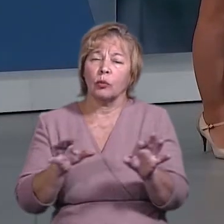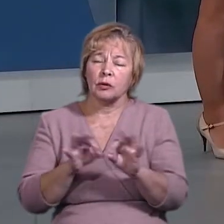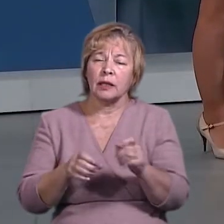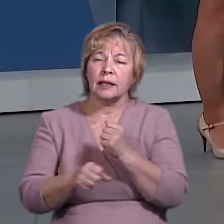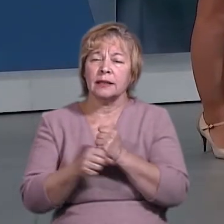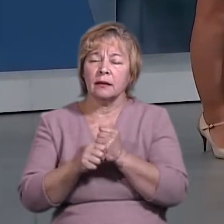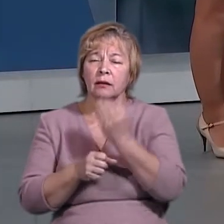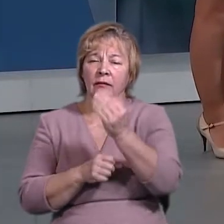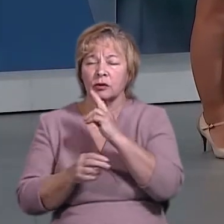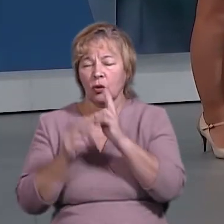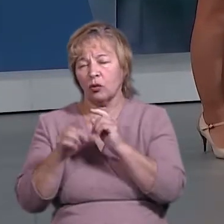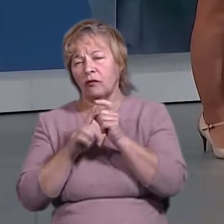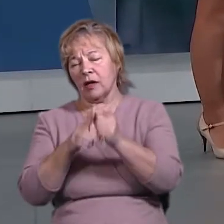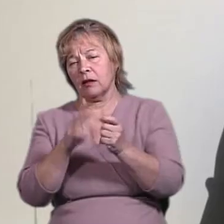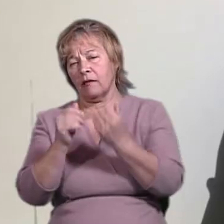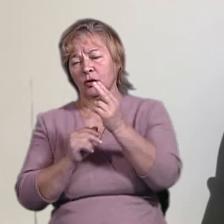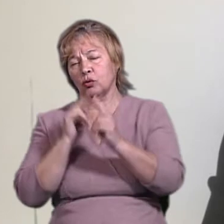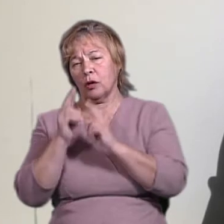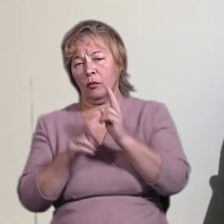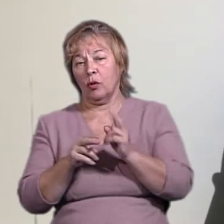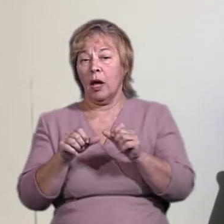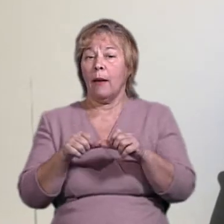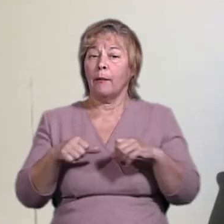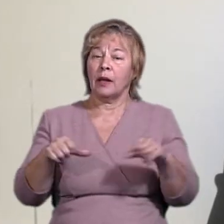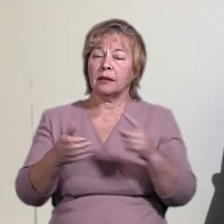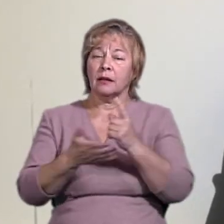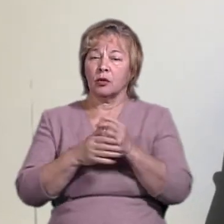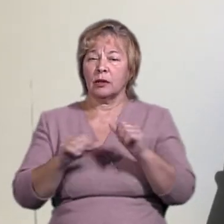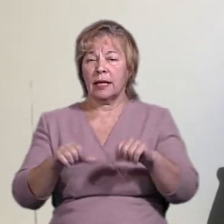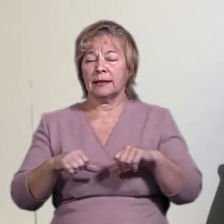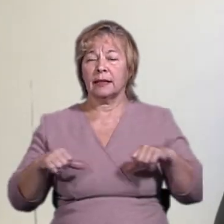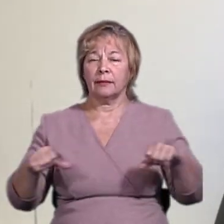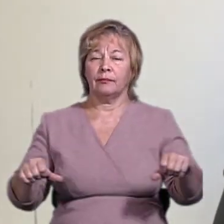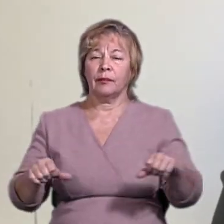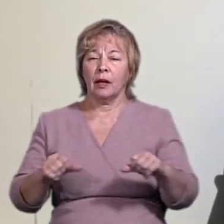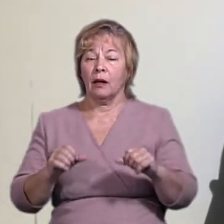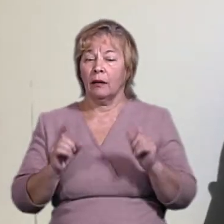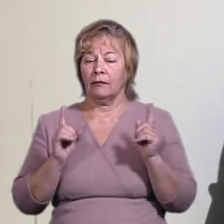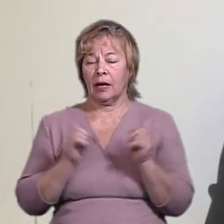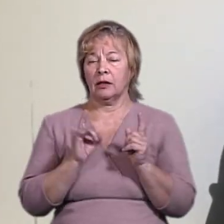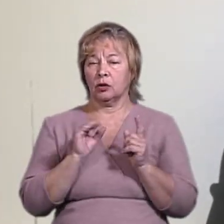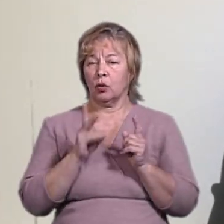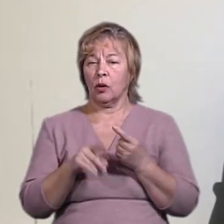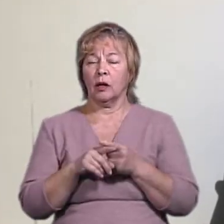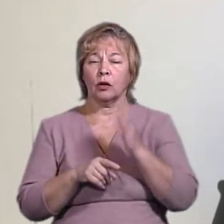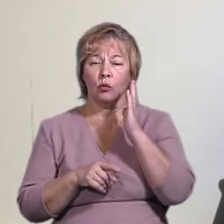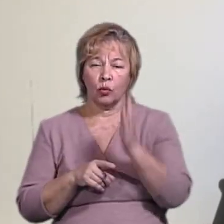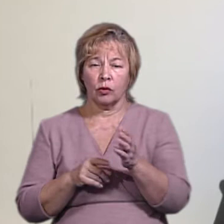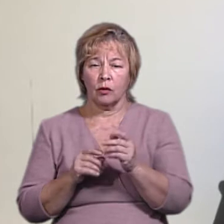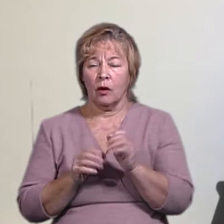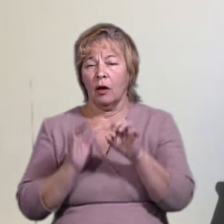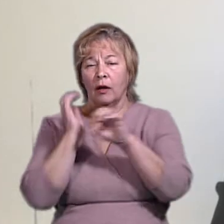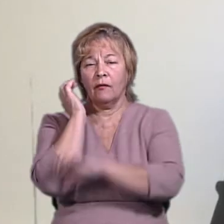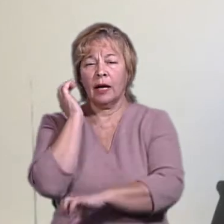у відповідь на вашу скаргу? Комісія, напевно, буде засідати в крайній строкі. Ймовірно, це відбудеться наприкінці